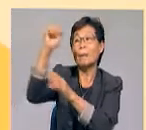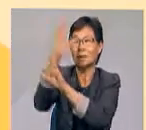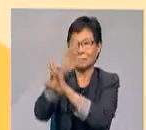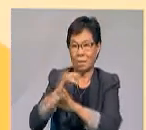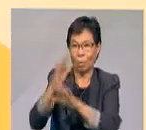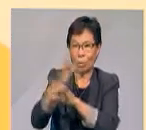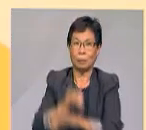kasih